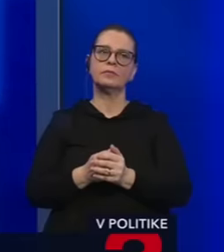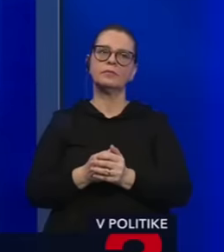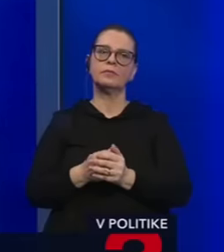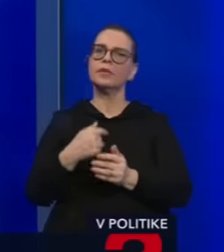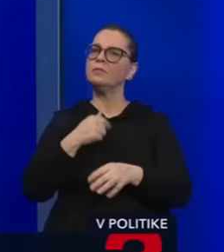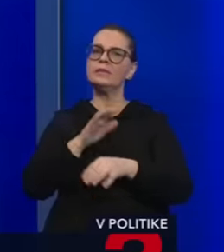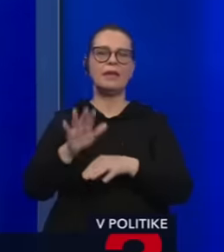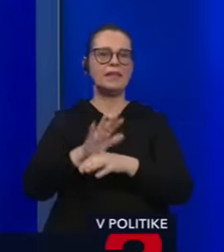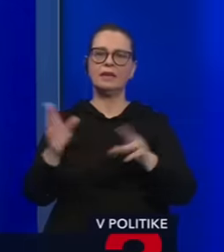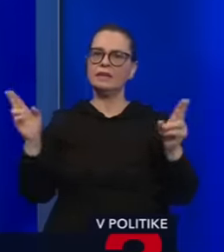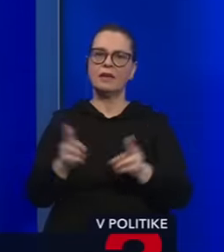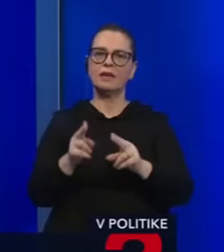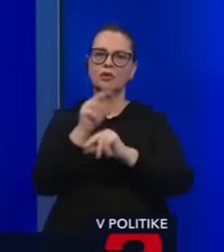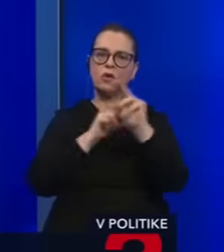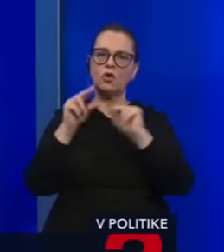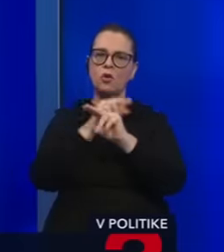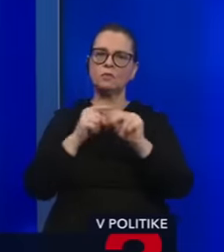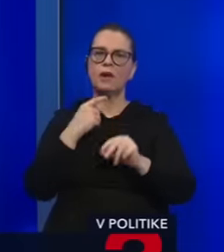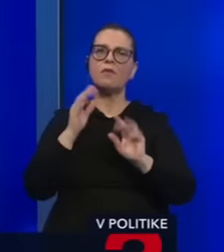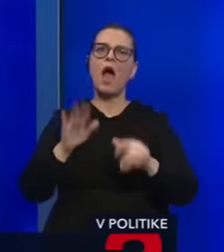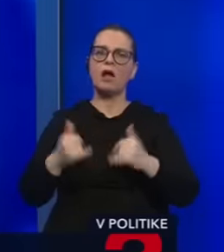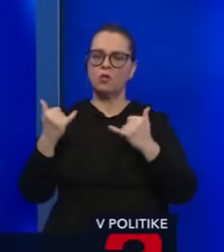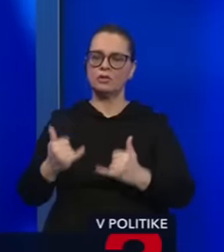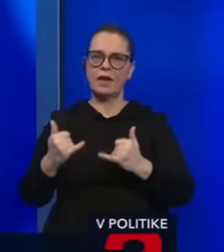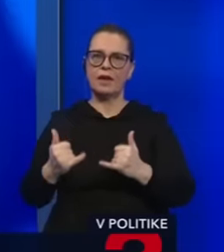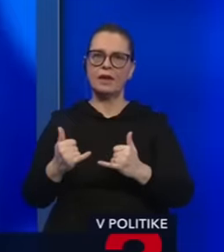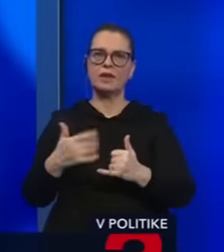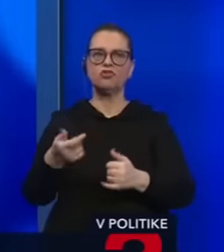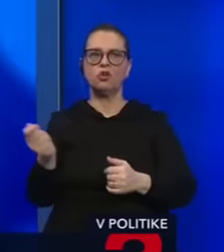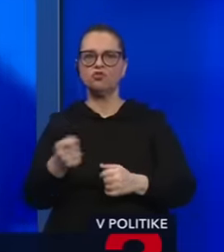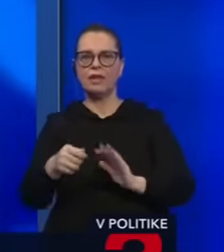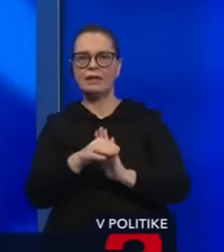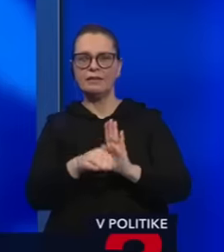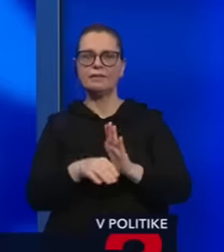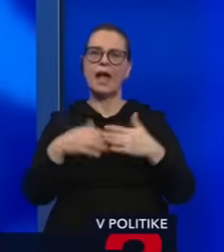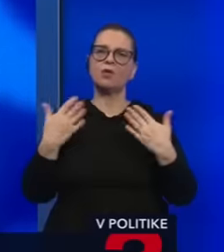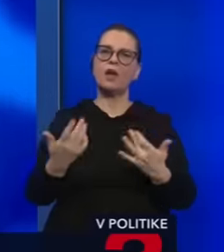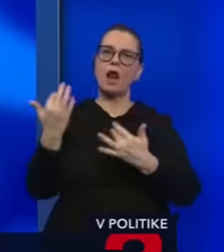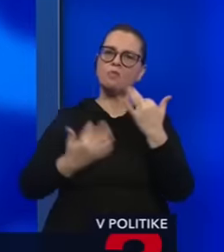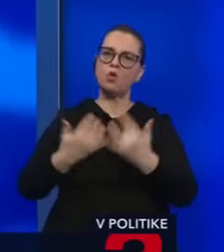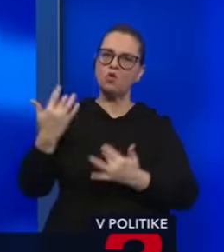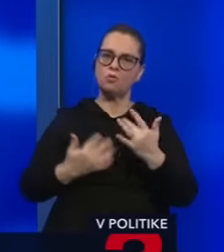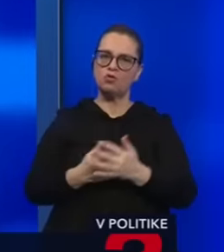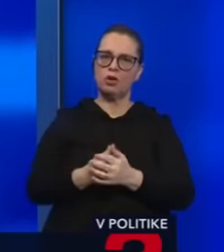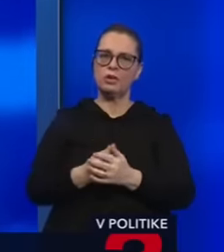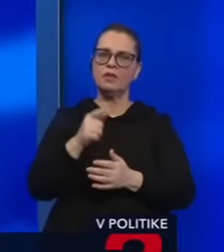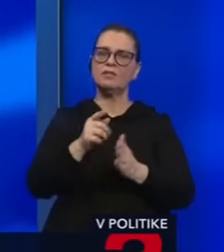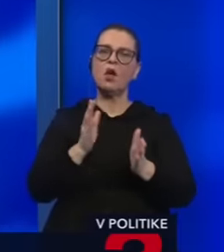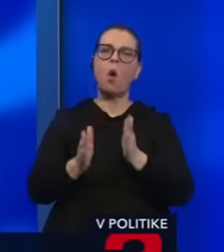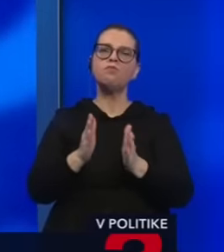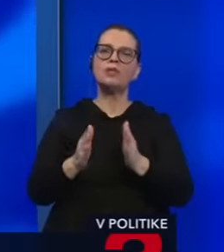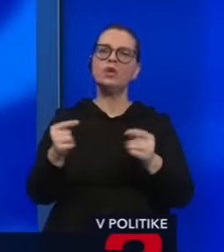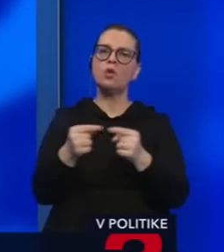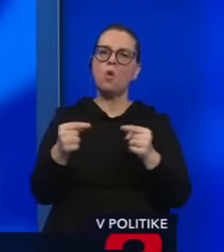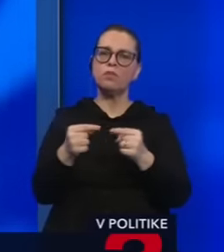my sme nikdy neskracovali rozpravu tak, ako teraz sa skracovala rozpráva. Či už pri trestnom zákone, alebo to bolo pri rozpočte, proste obmedzujete opozíciu